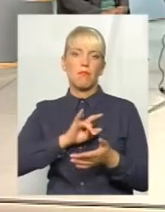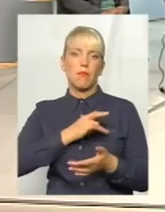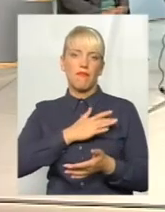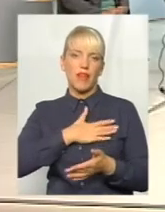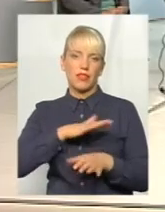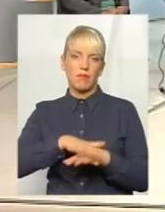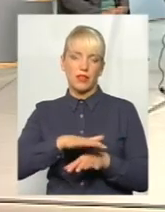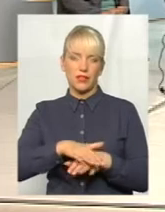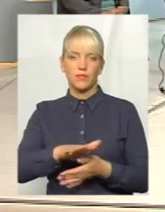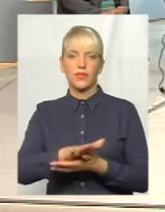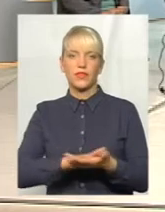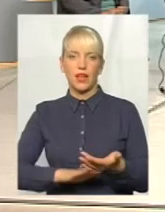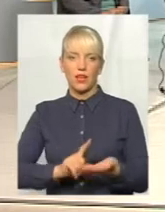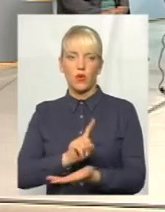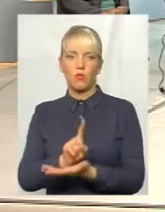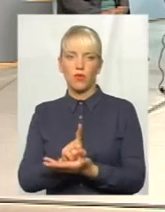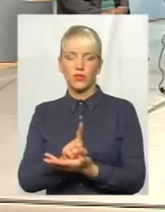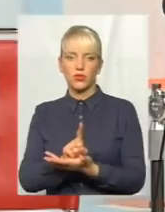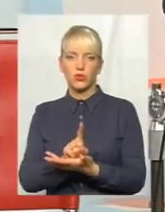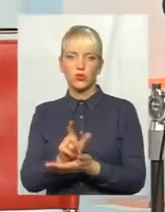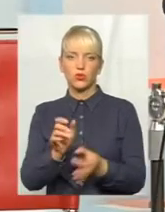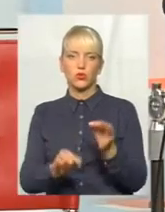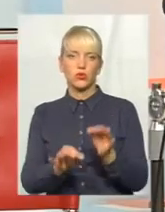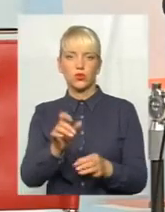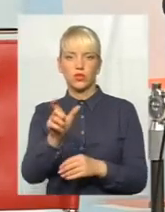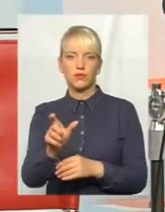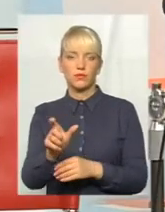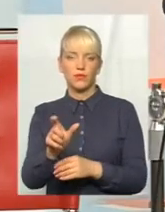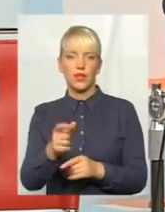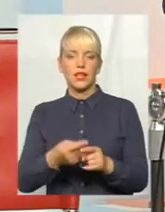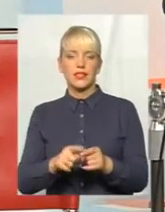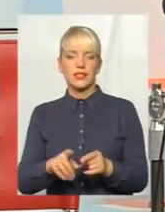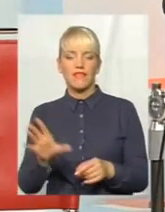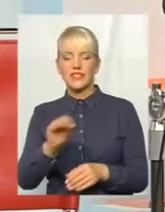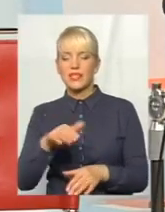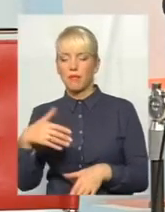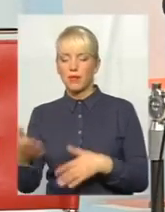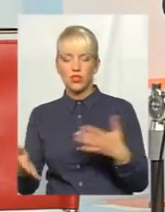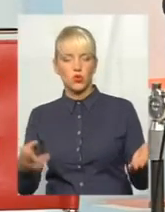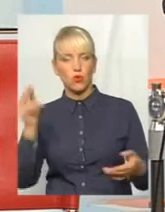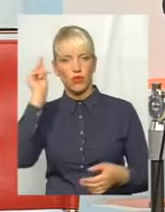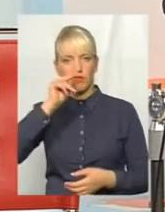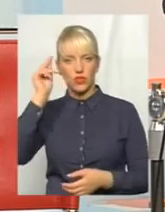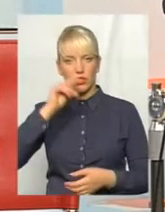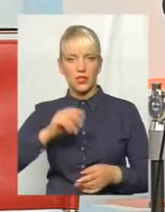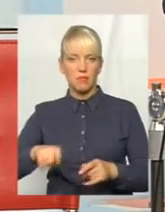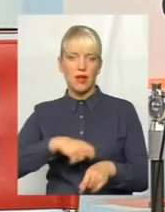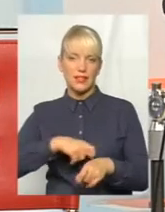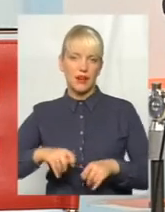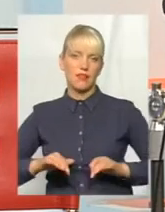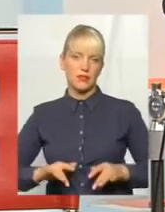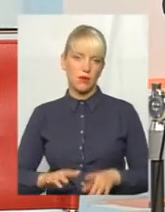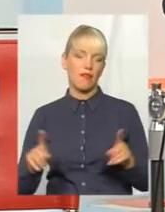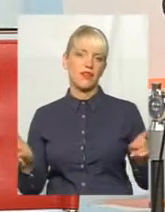Далі. Обов'язок судді – це всебічно вивчити матеріали справи,